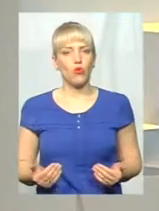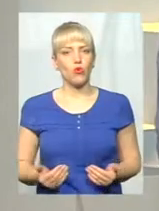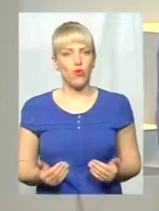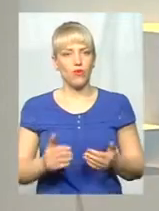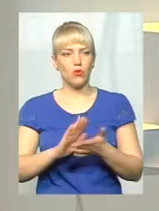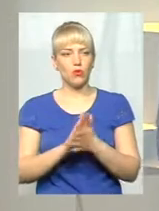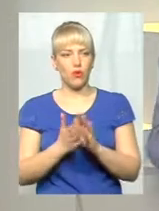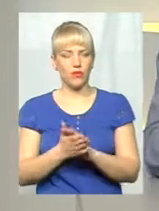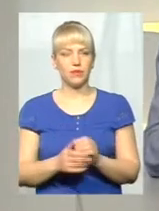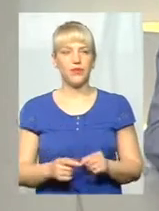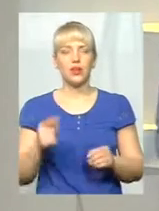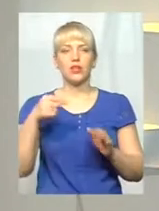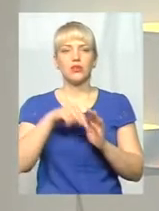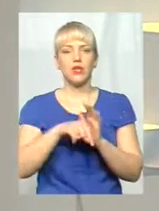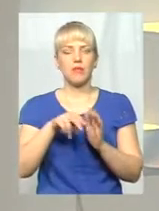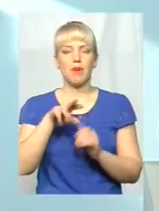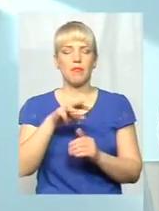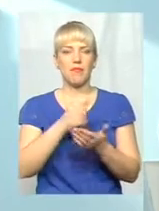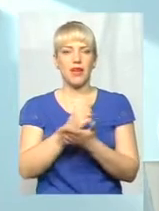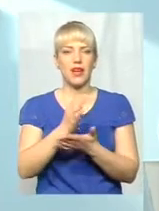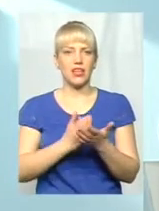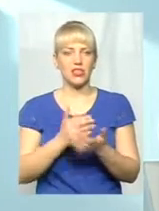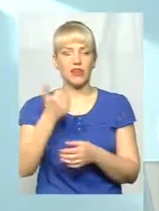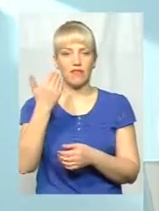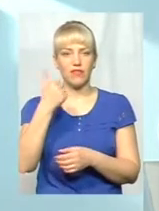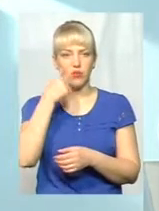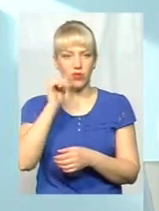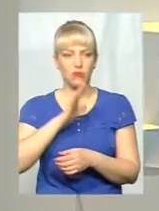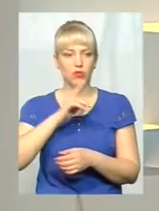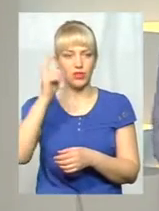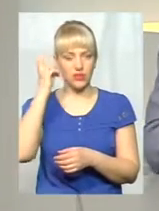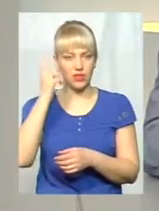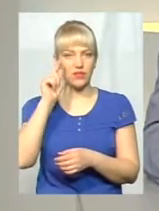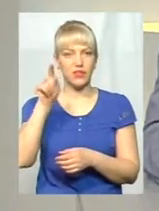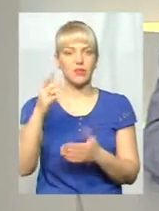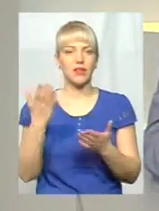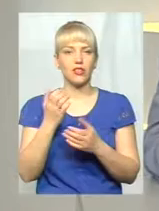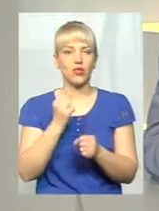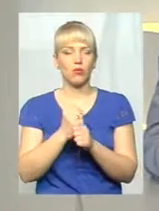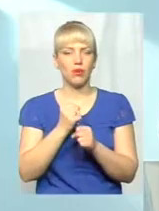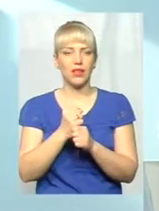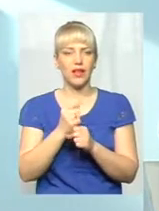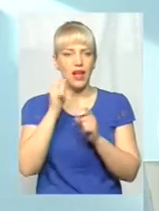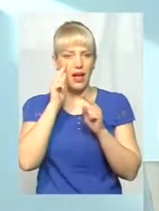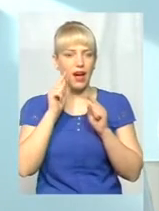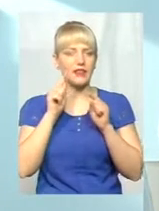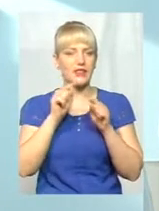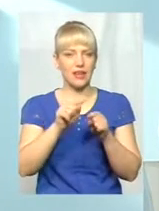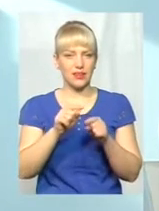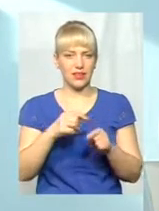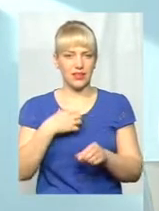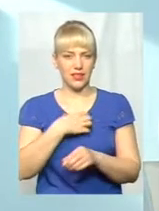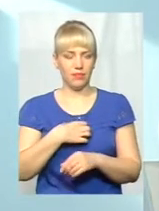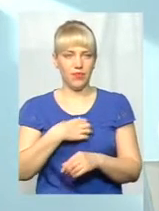стосовно спроможної мережі, ви про неї згадували, ви учора були у Києві, там вже про це говорили, так? Там які робили акценти? Ну, ряд